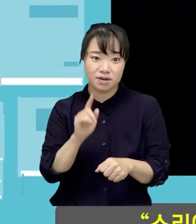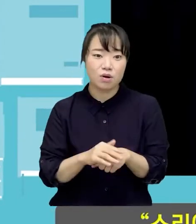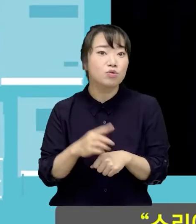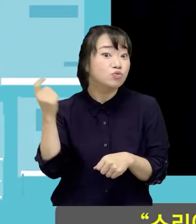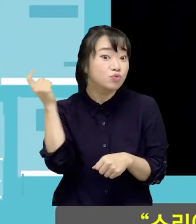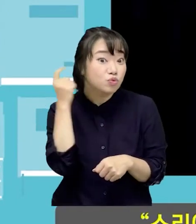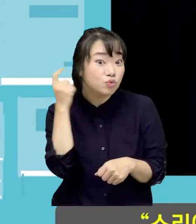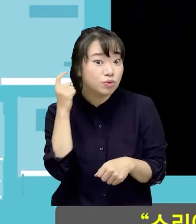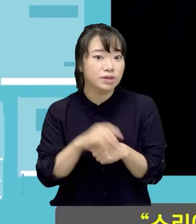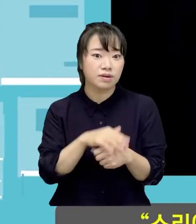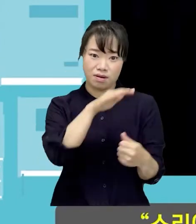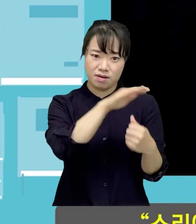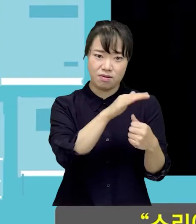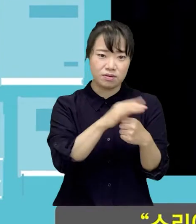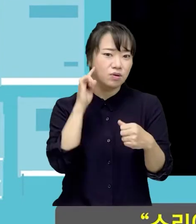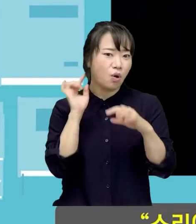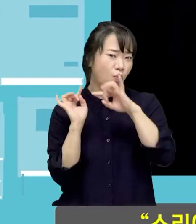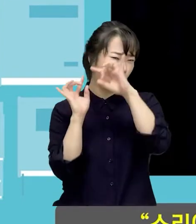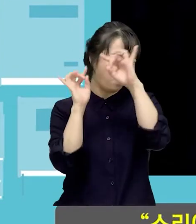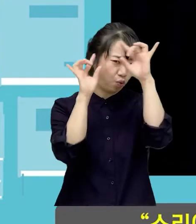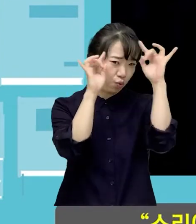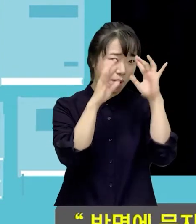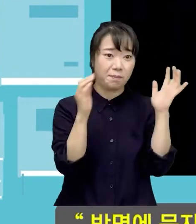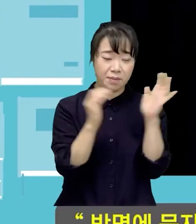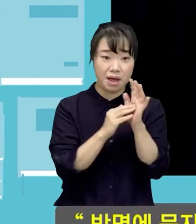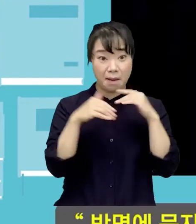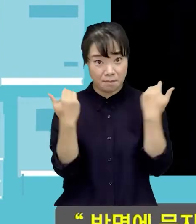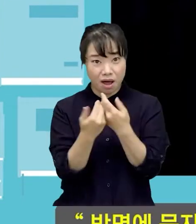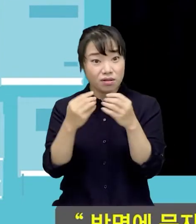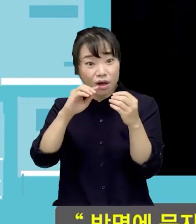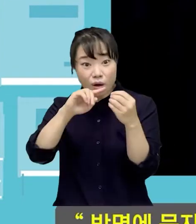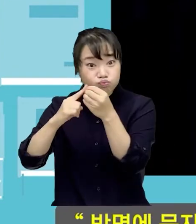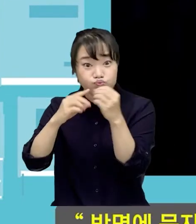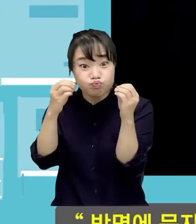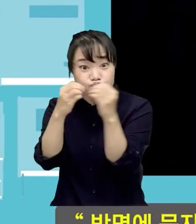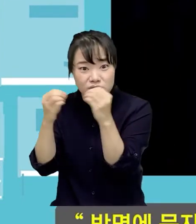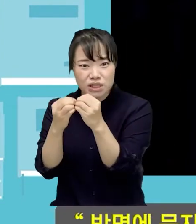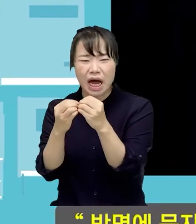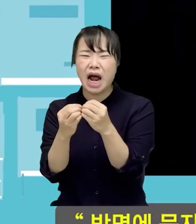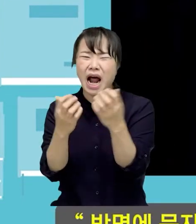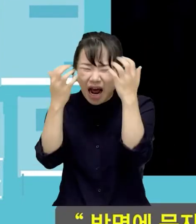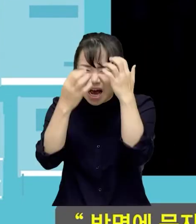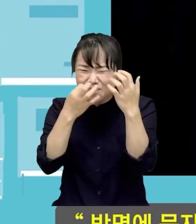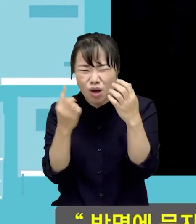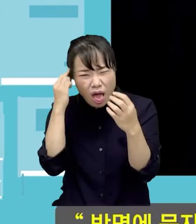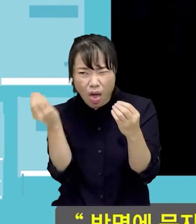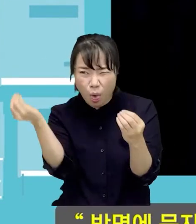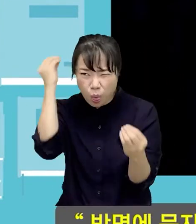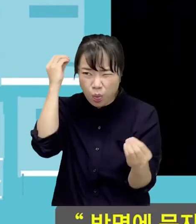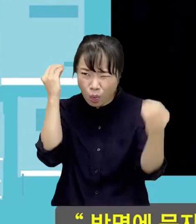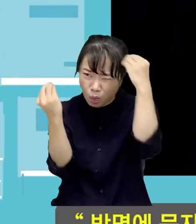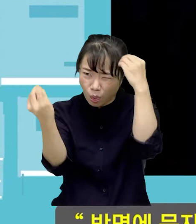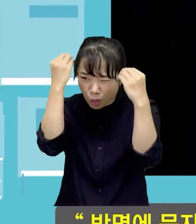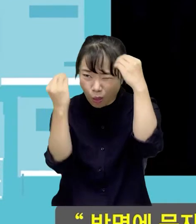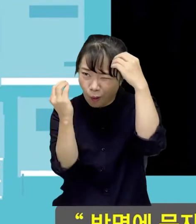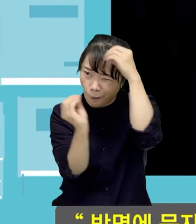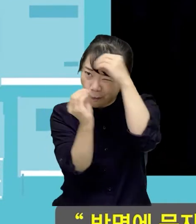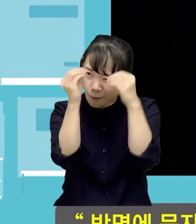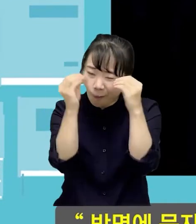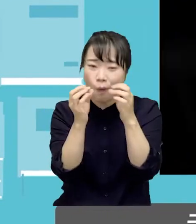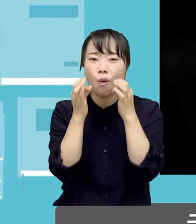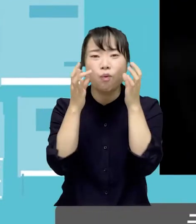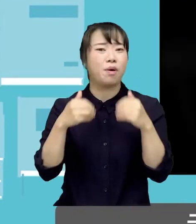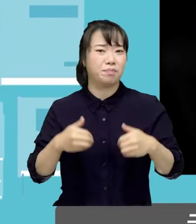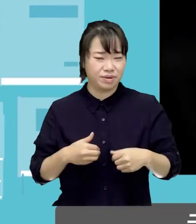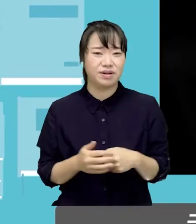관한 아이들은 이미 선이 연결된 상태다. 반면에 문자는 고생스럽게 추가 조립해야 하는 옵션 액세서리다.